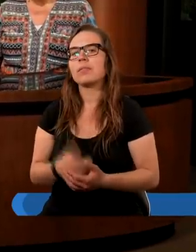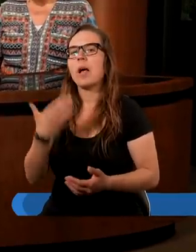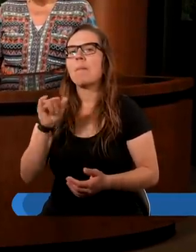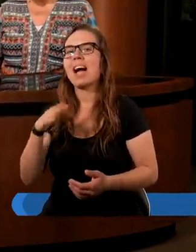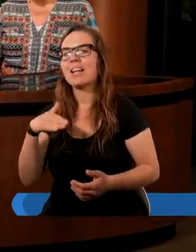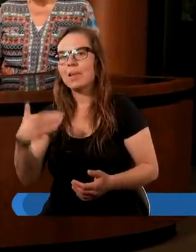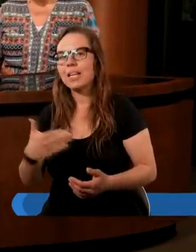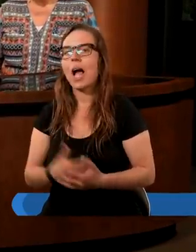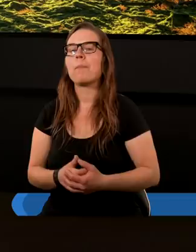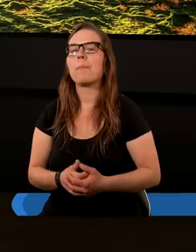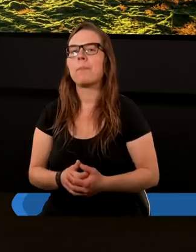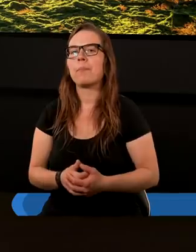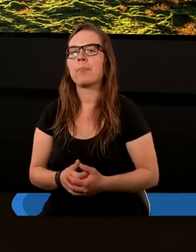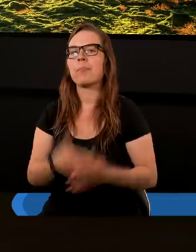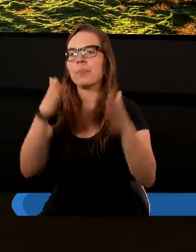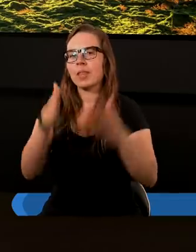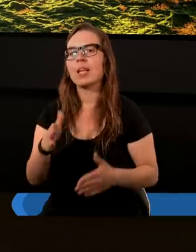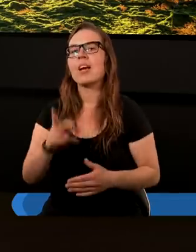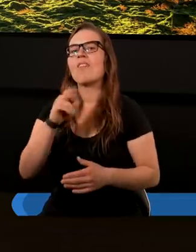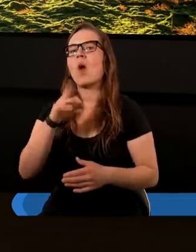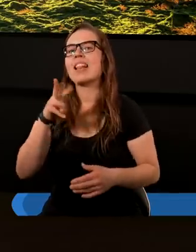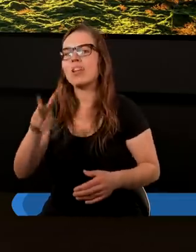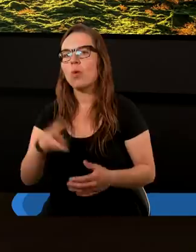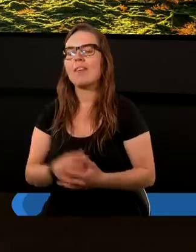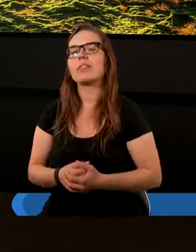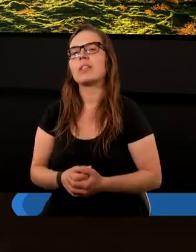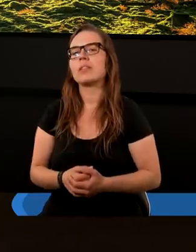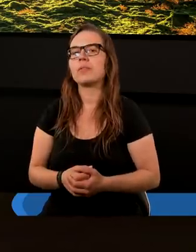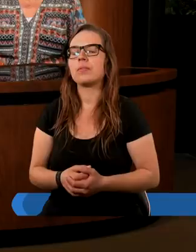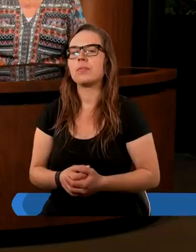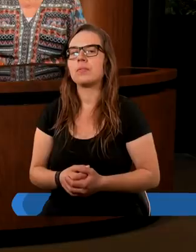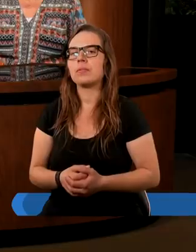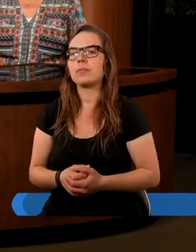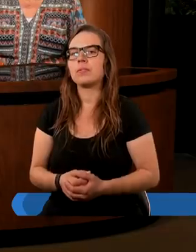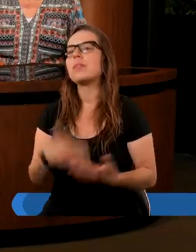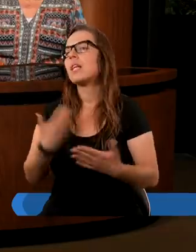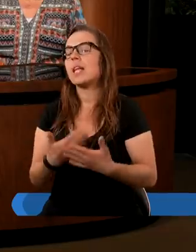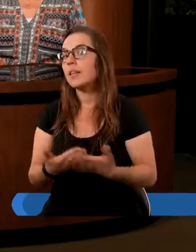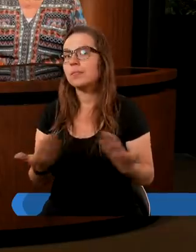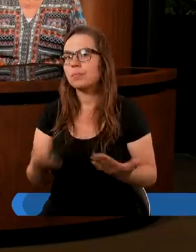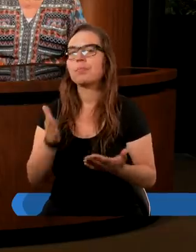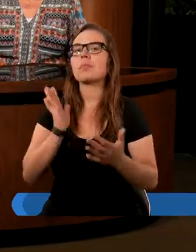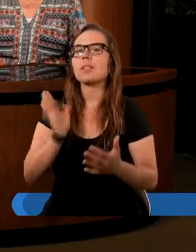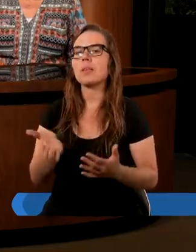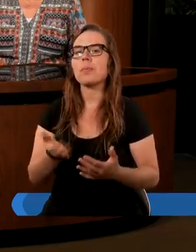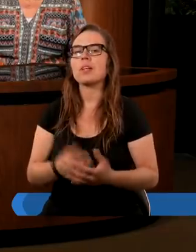Maksymilian, a ja mam na imię Władysław. Dlatego, że